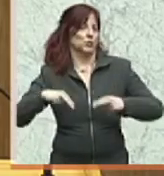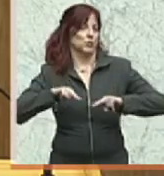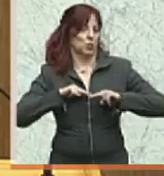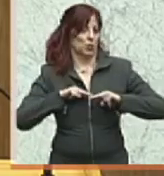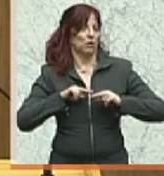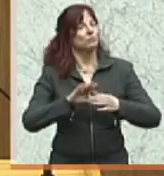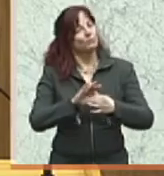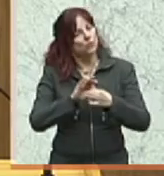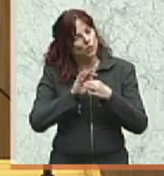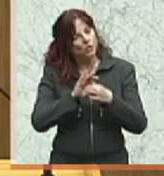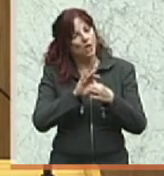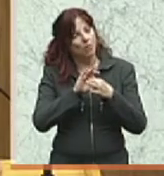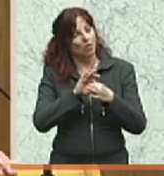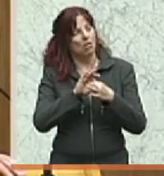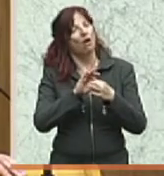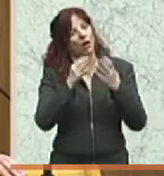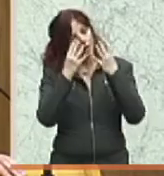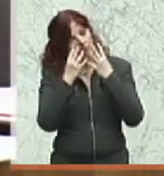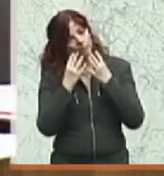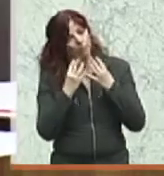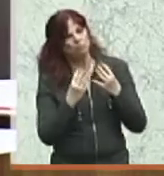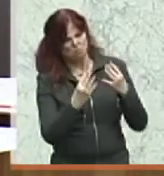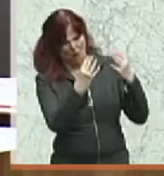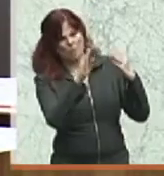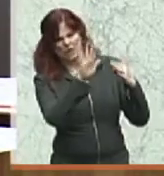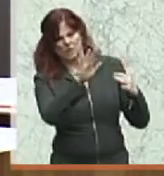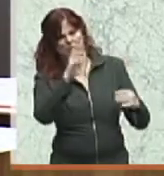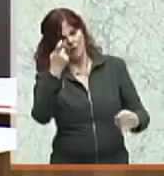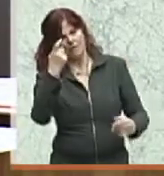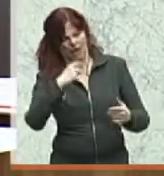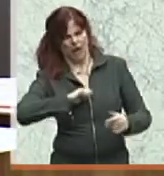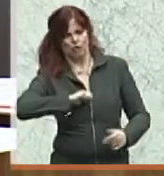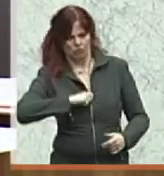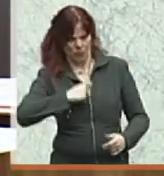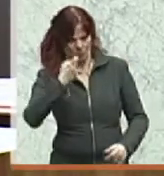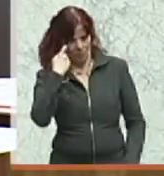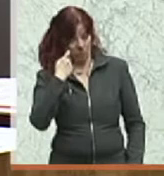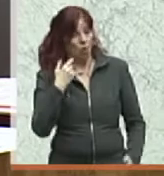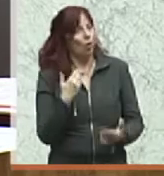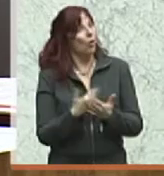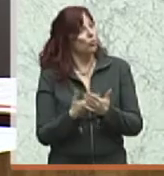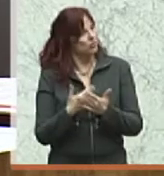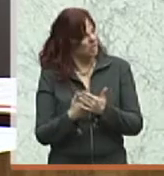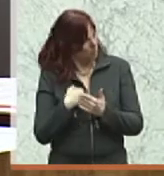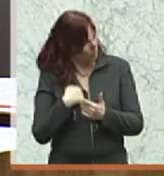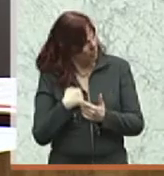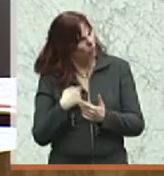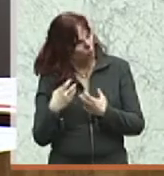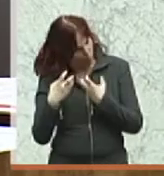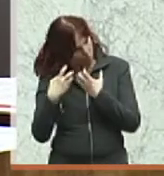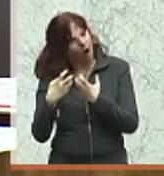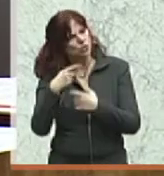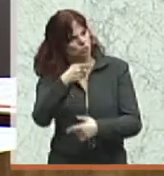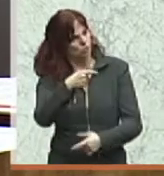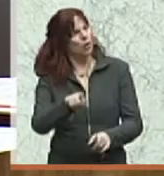des Hohen Hauses anlangt und hier darf ich in dem Fall, überraschenderweise stimmt ja auch die Freiheitliche Partei zu, im